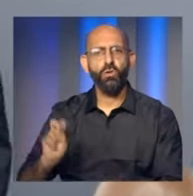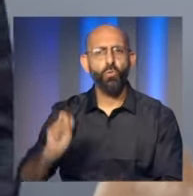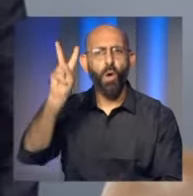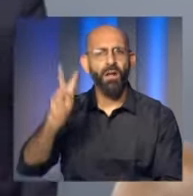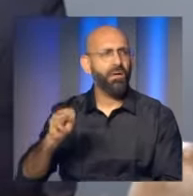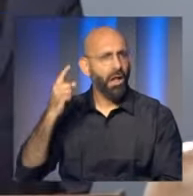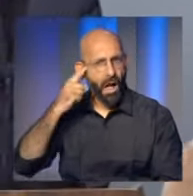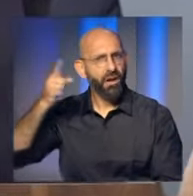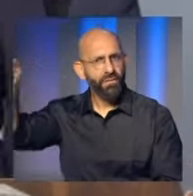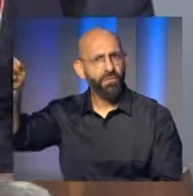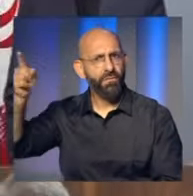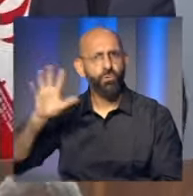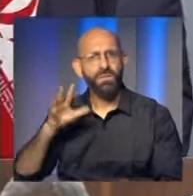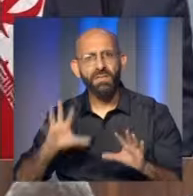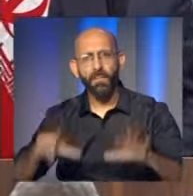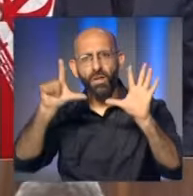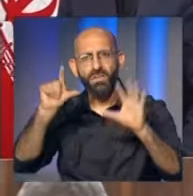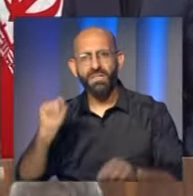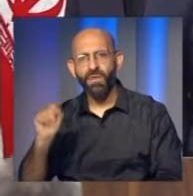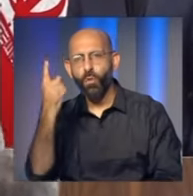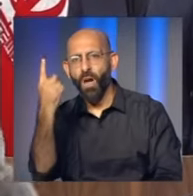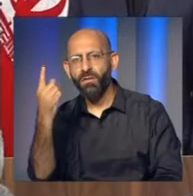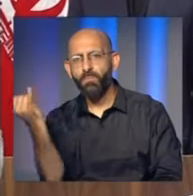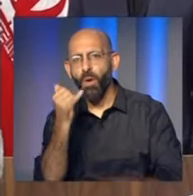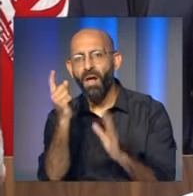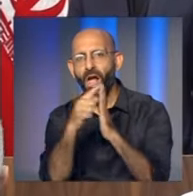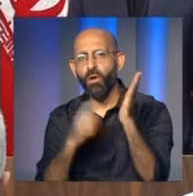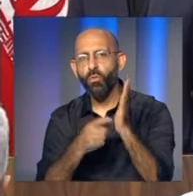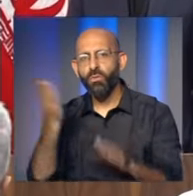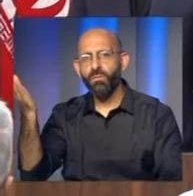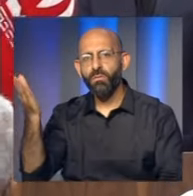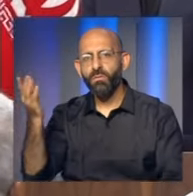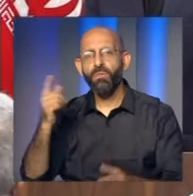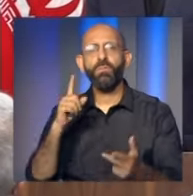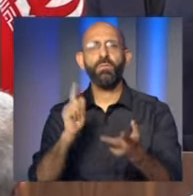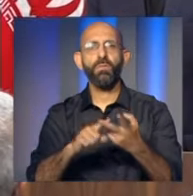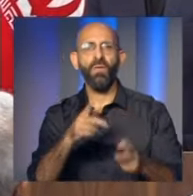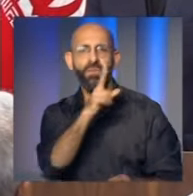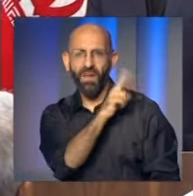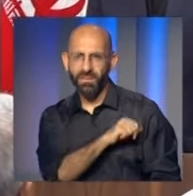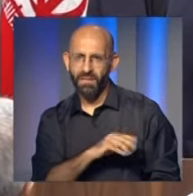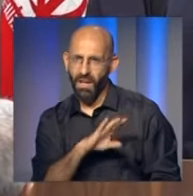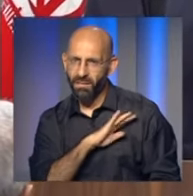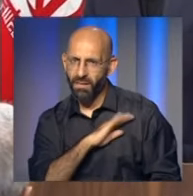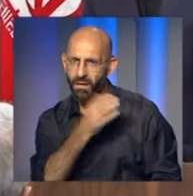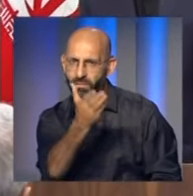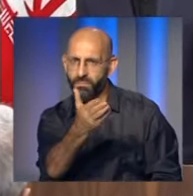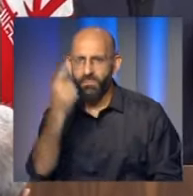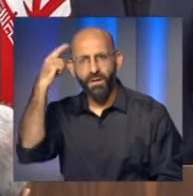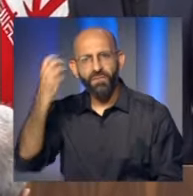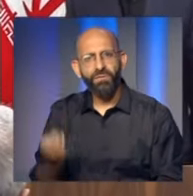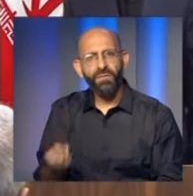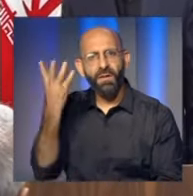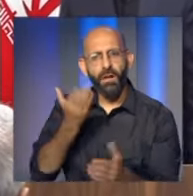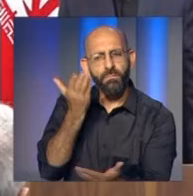تضمن التطبيق الشامل لقرار مجلس الأمن 1701 كما تطرقنا الوضع